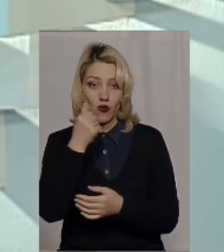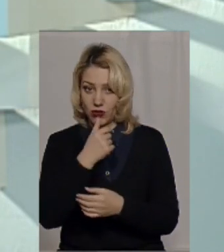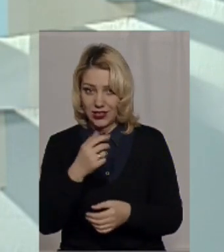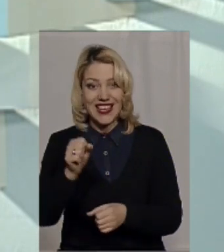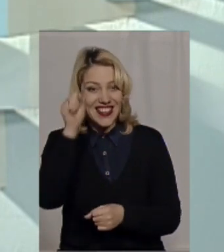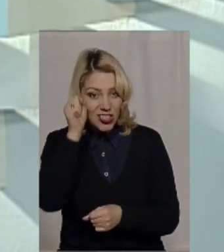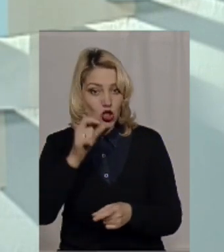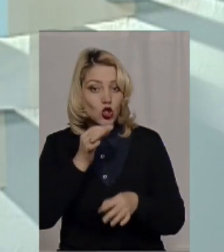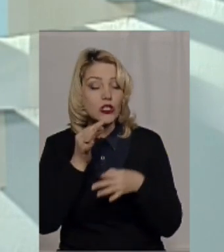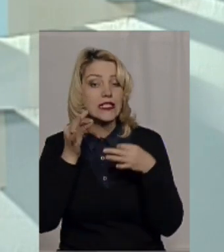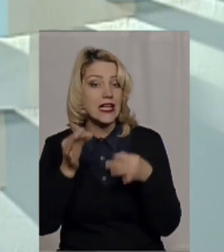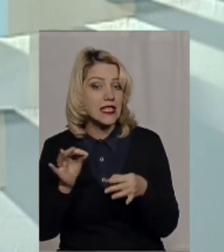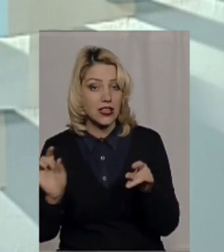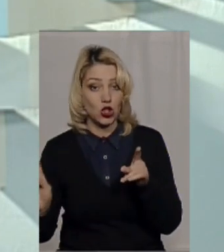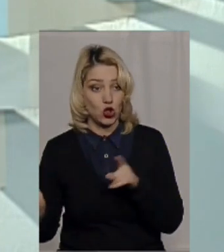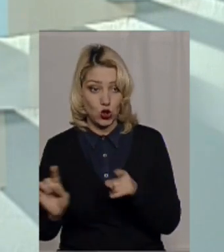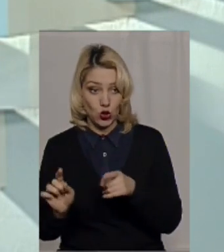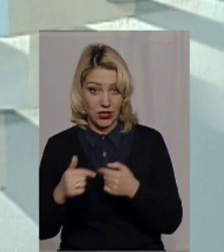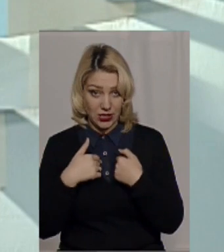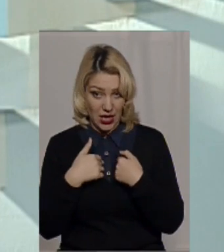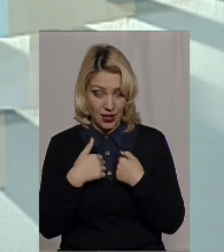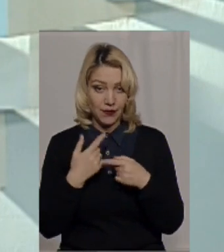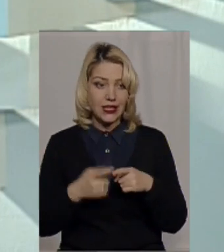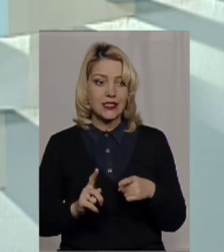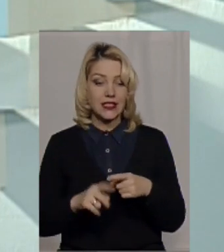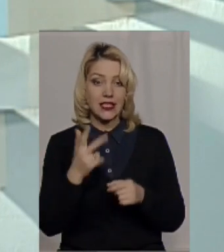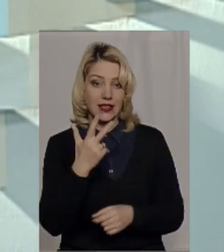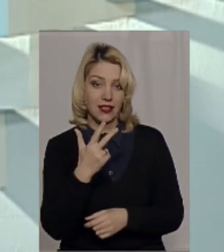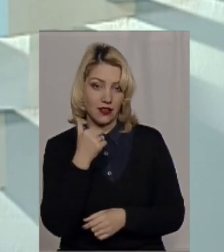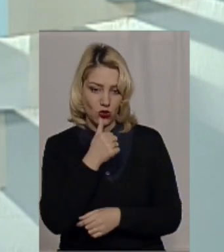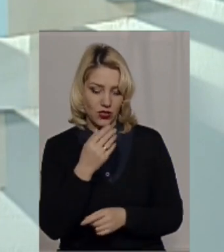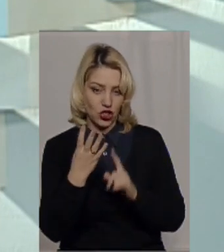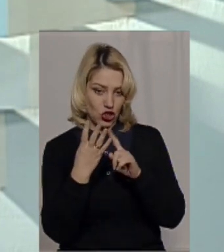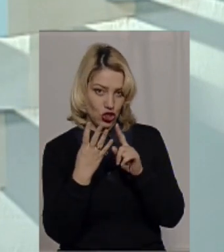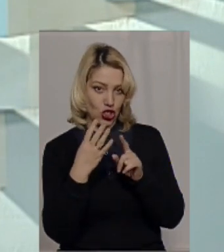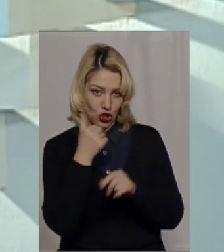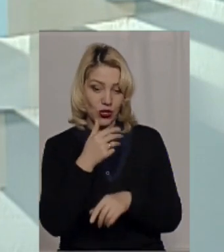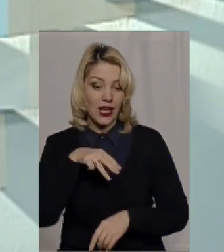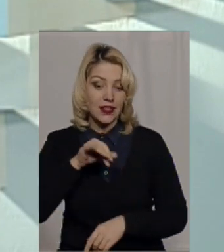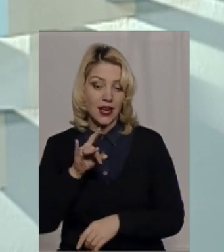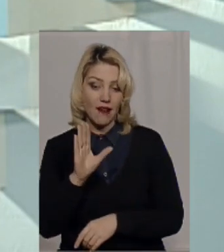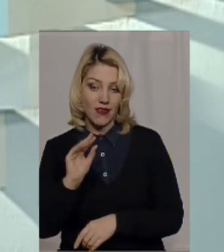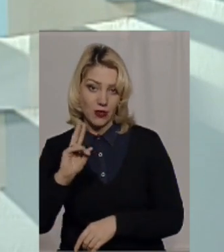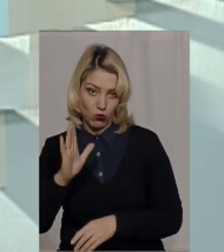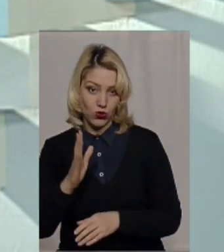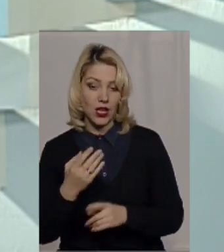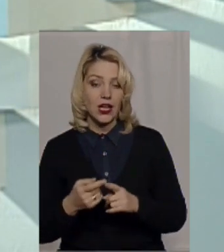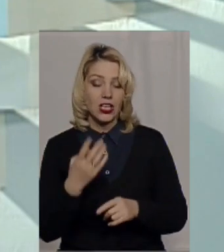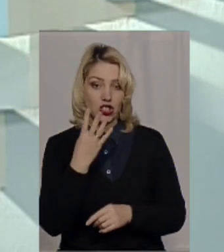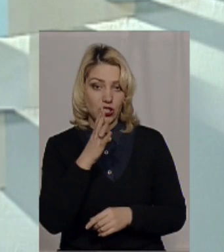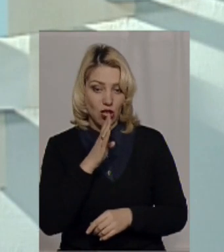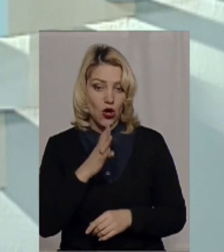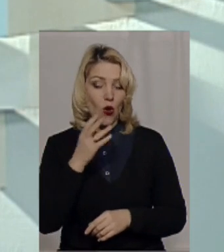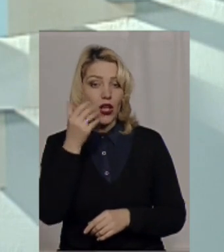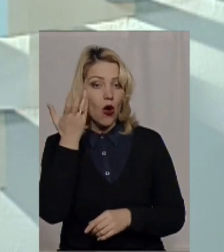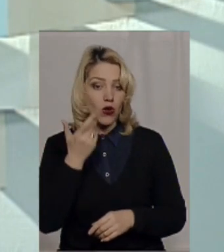би грішно сказати, що я за цих три роки, даже чотири, в травні місяці, бде чотири роки, як я займаюся питаннями